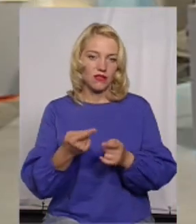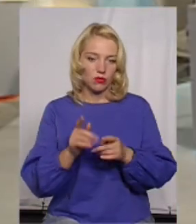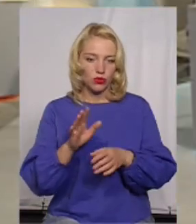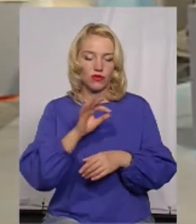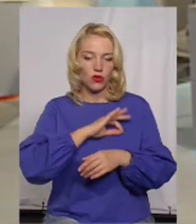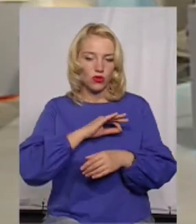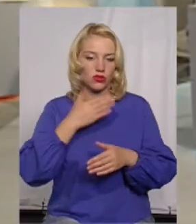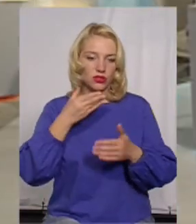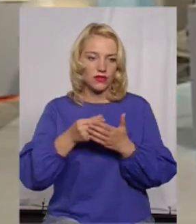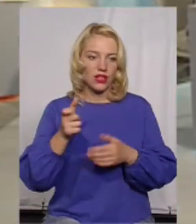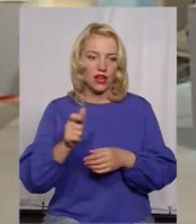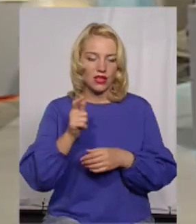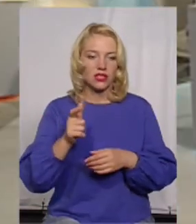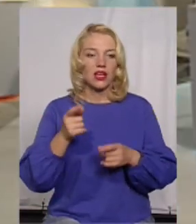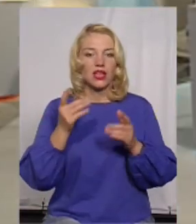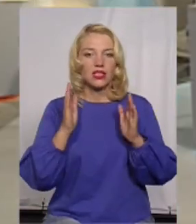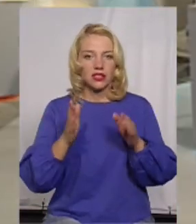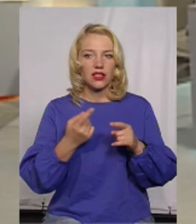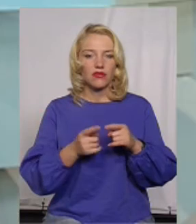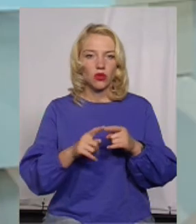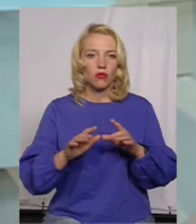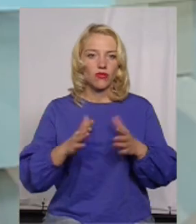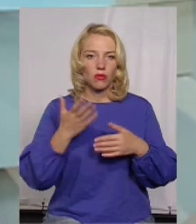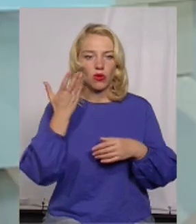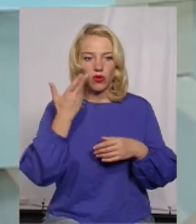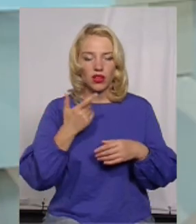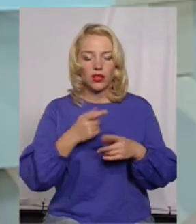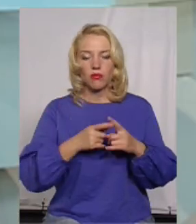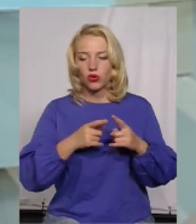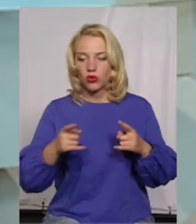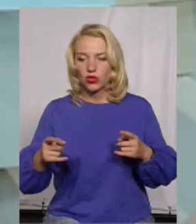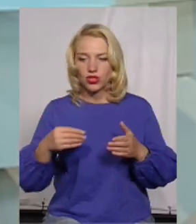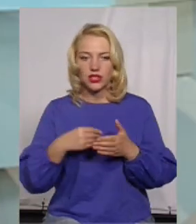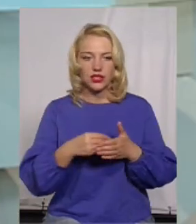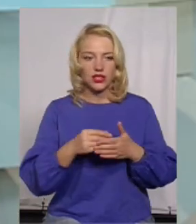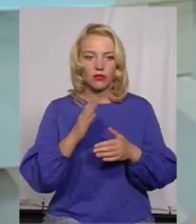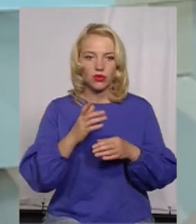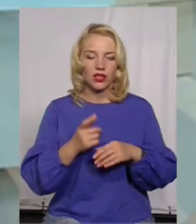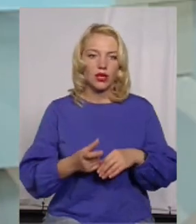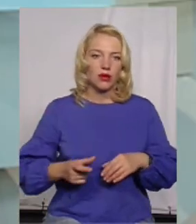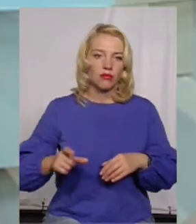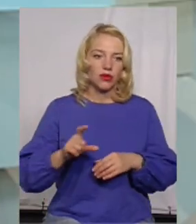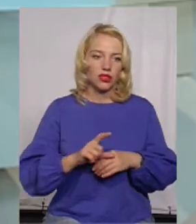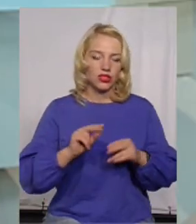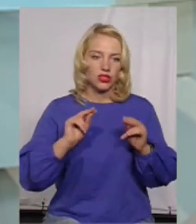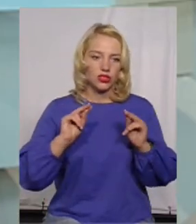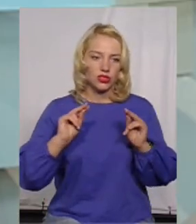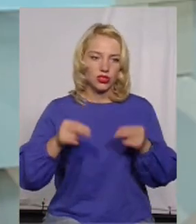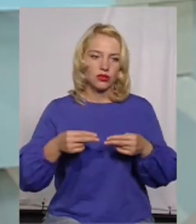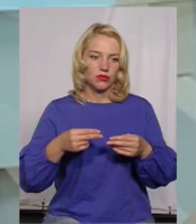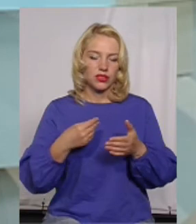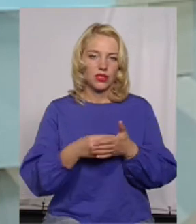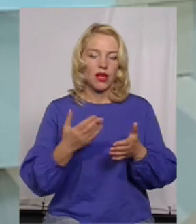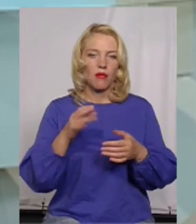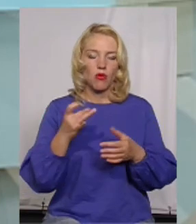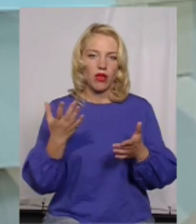використовувати свій газ тільки в тому випадку, коли ціна поточна, в поточному місці буде вища, ніж ціна, по якій він